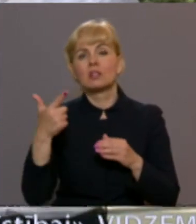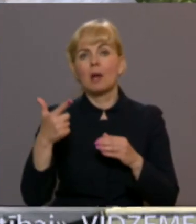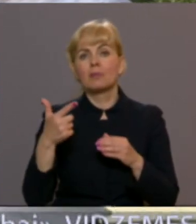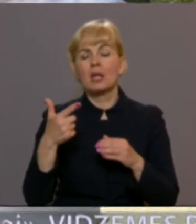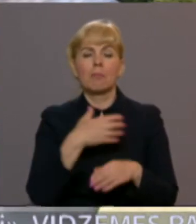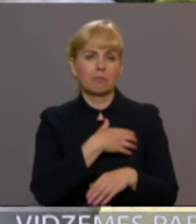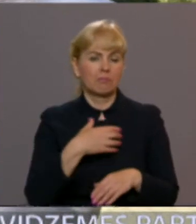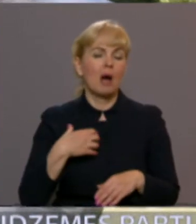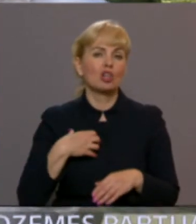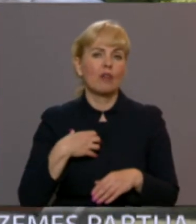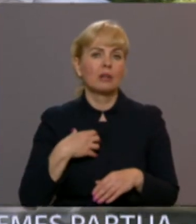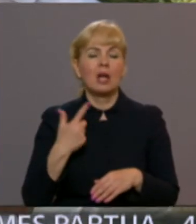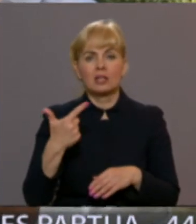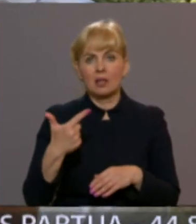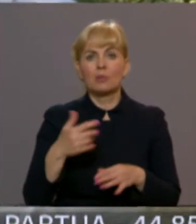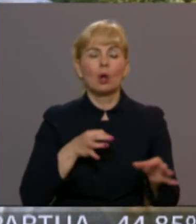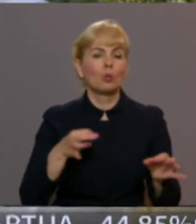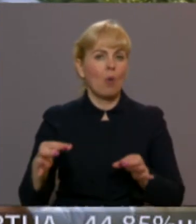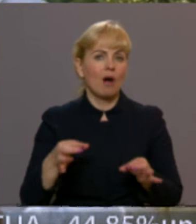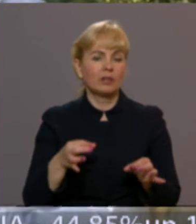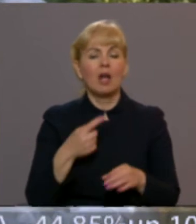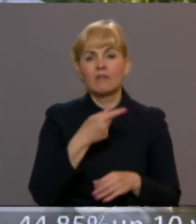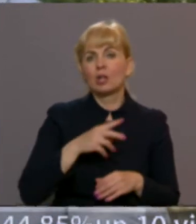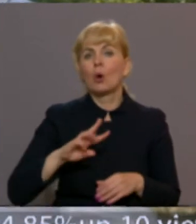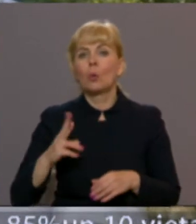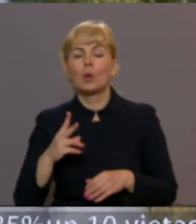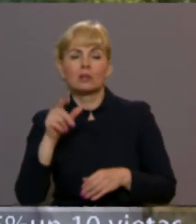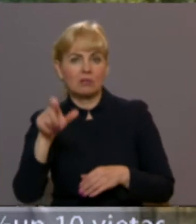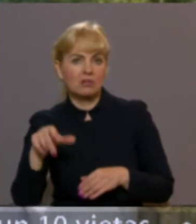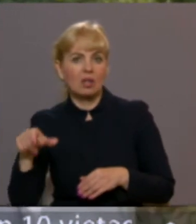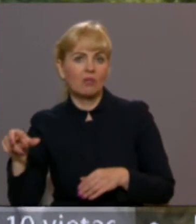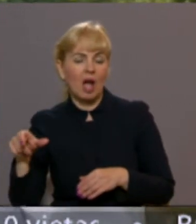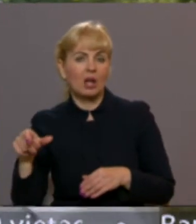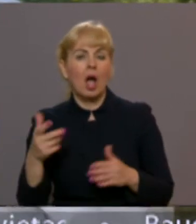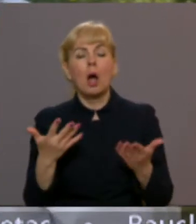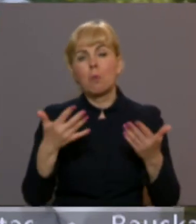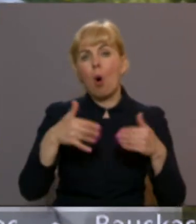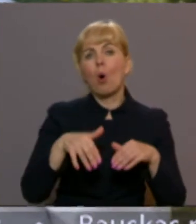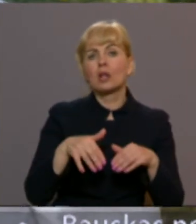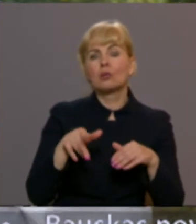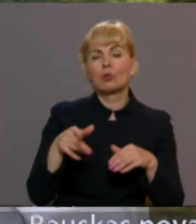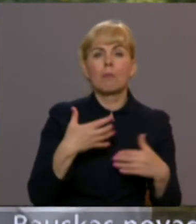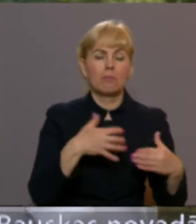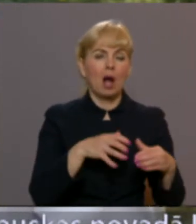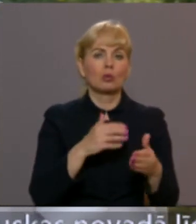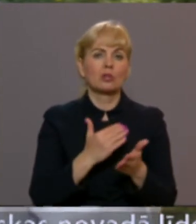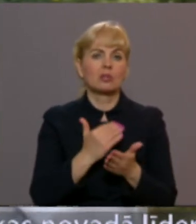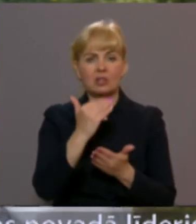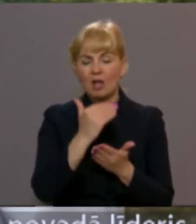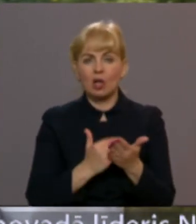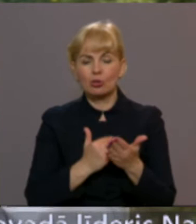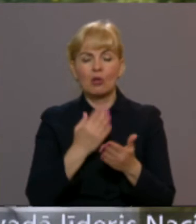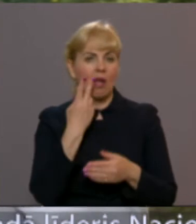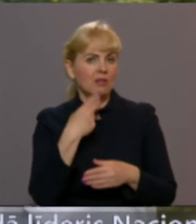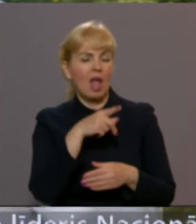pašvaldībām, septiņām novadiem, iespējams, ka vienu vai otru novadu cilvēki politiskajos partiju sarakstos neieraudzījais